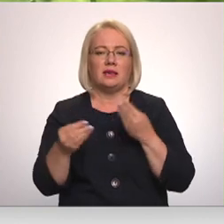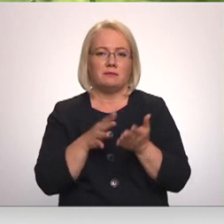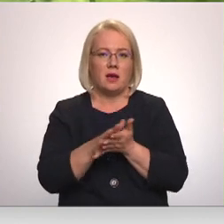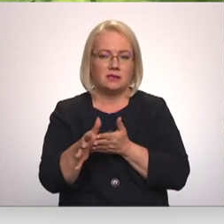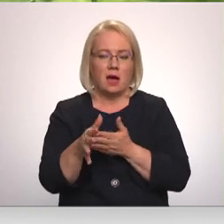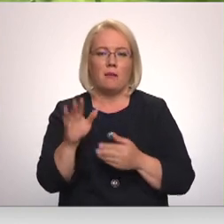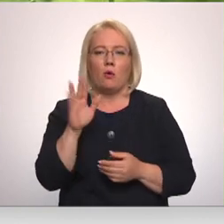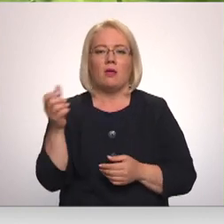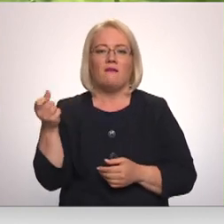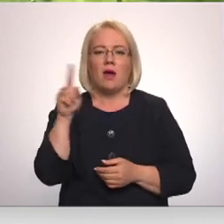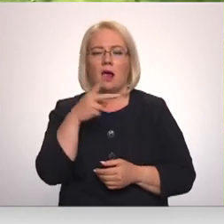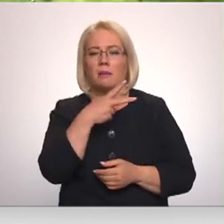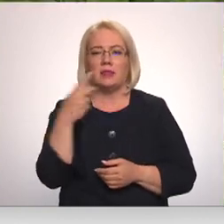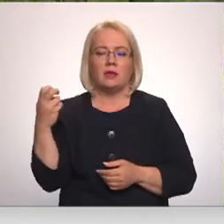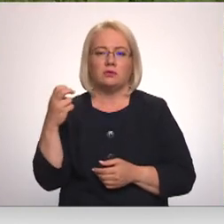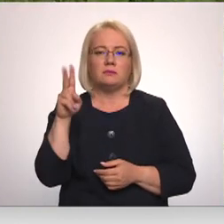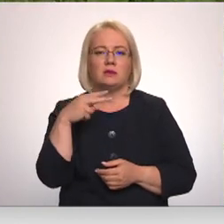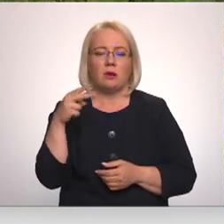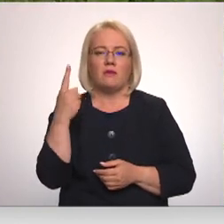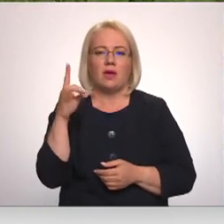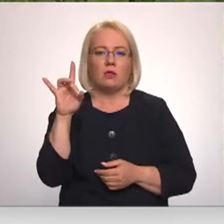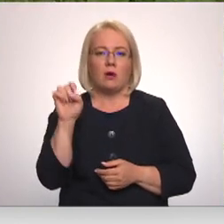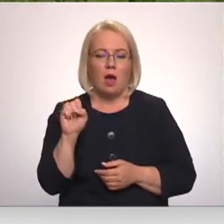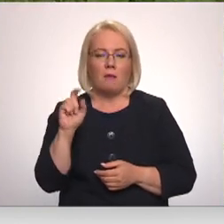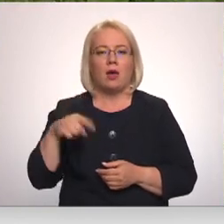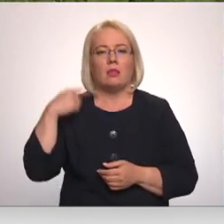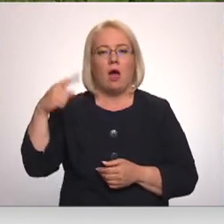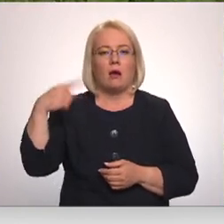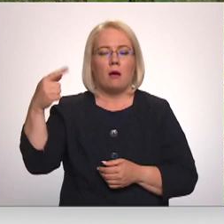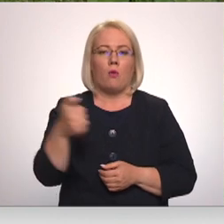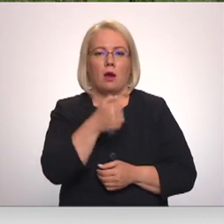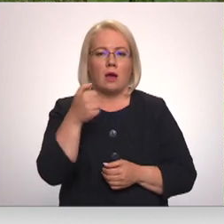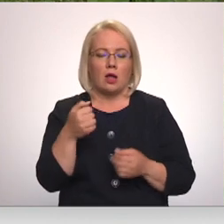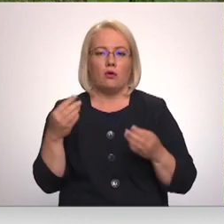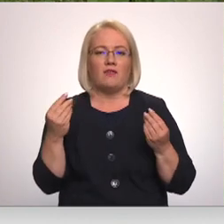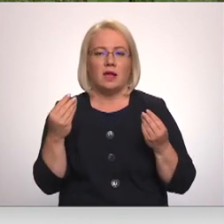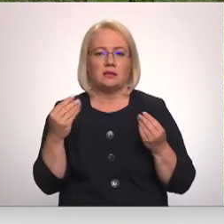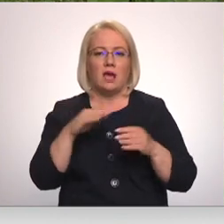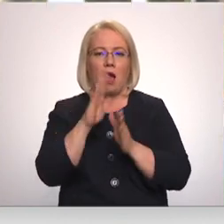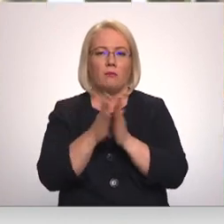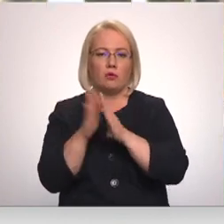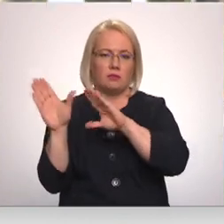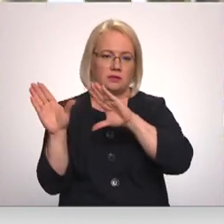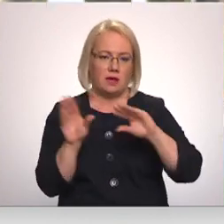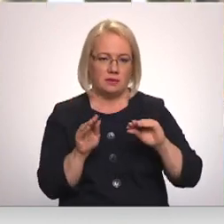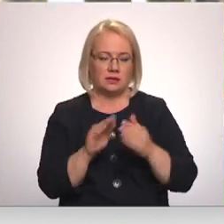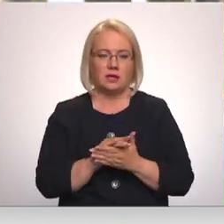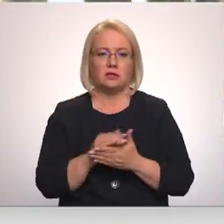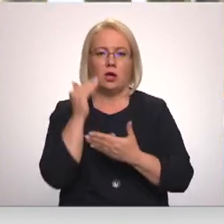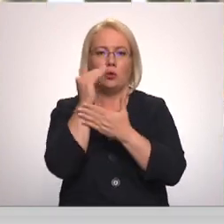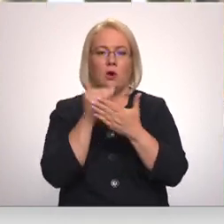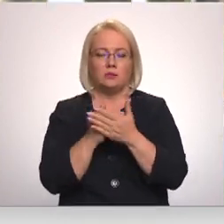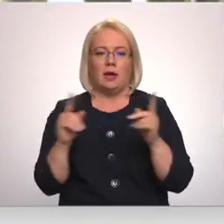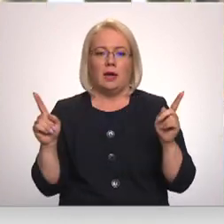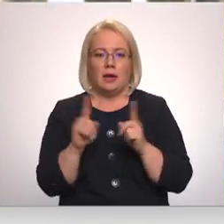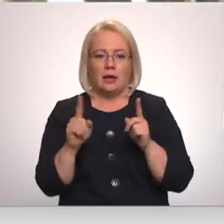200 eiro par invadēto hektāru. Taču ar katru nākamo gadu finansējuma apjoms tiks samazināts. Nosacījumi ir tādi,